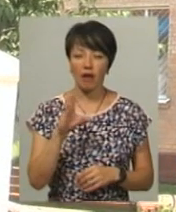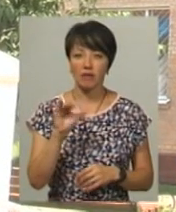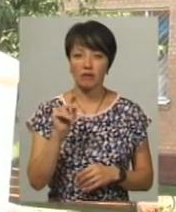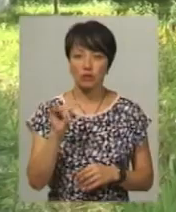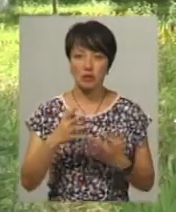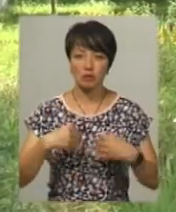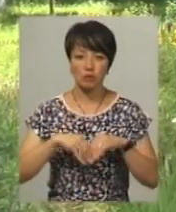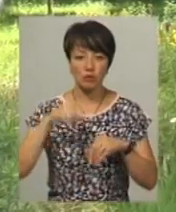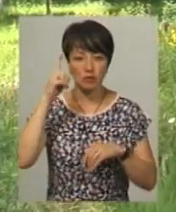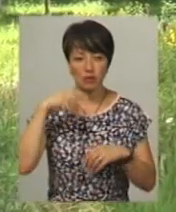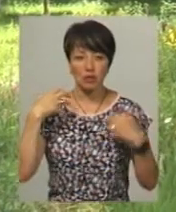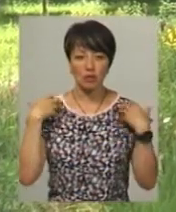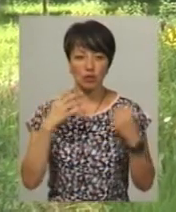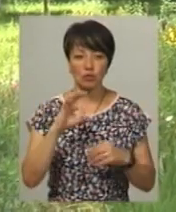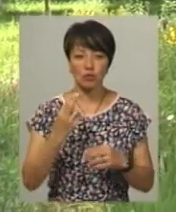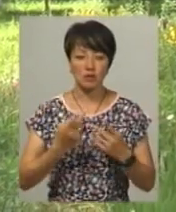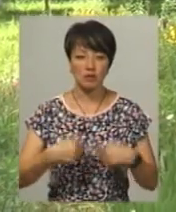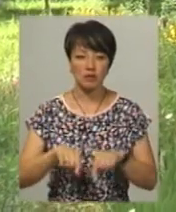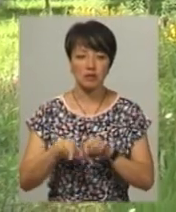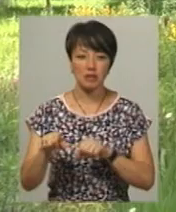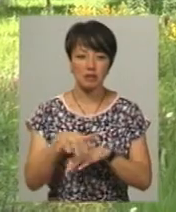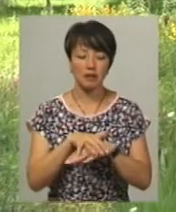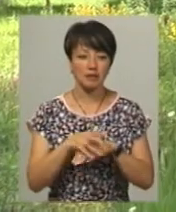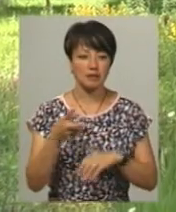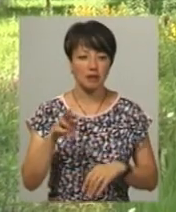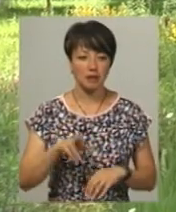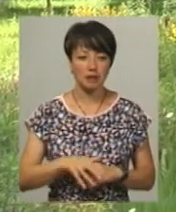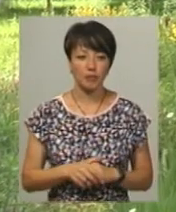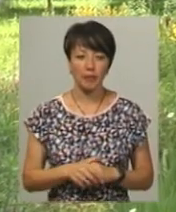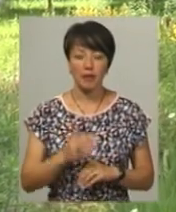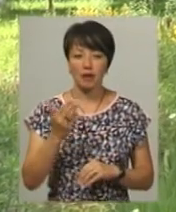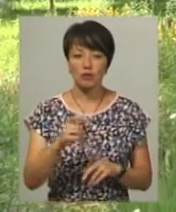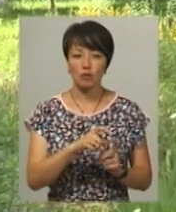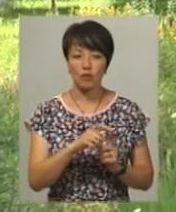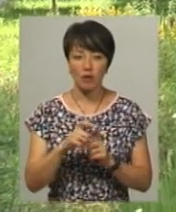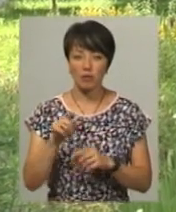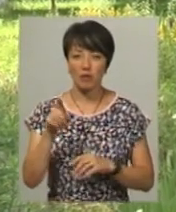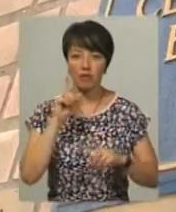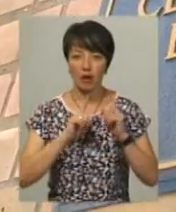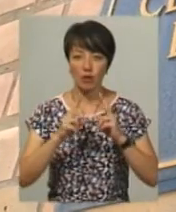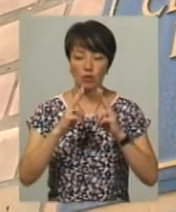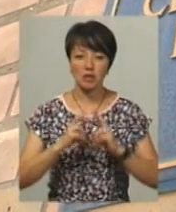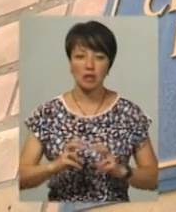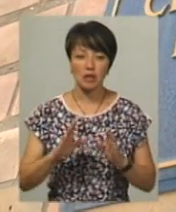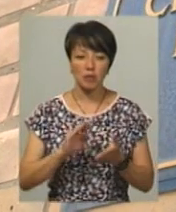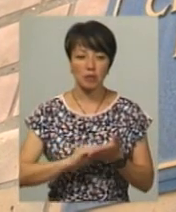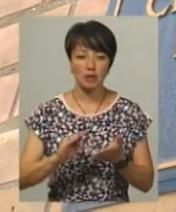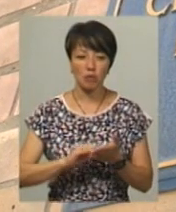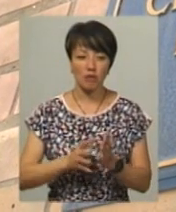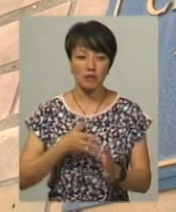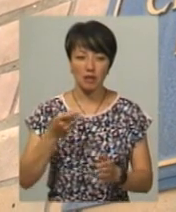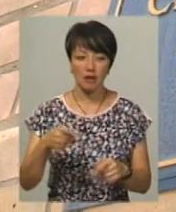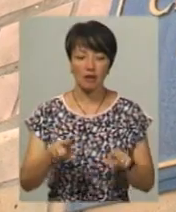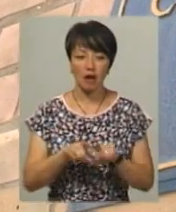гончарів знають, каже начальниця соціального відділу захисту населення Наталія Камінська. За її словами, в селищній раді розглядають тільки письмові заяви.